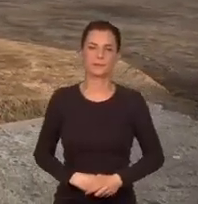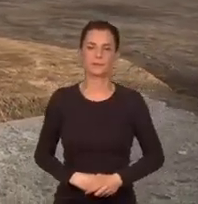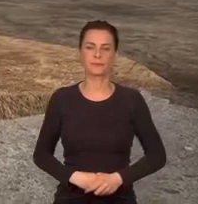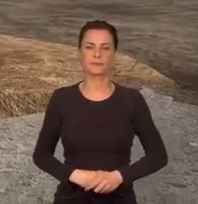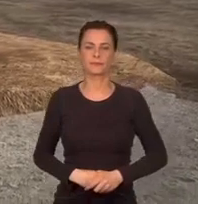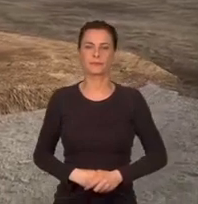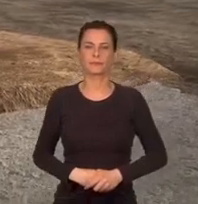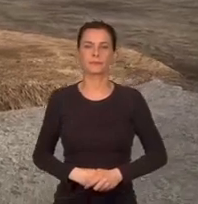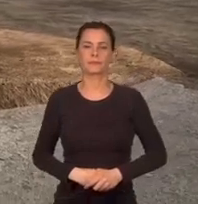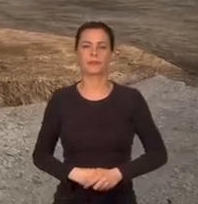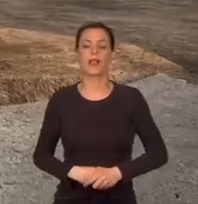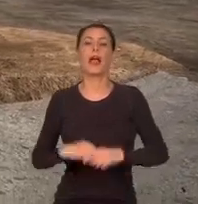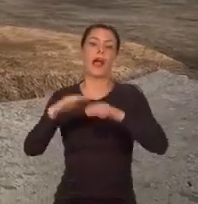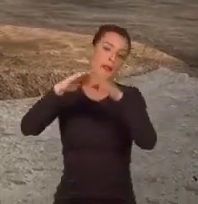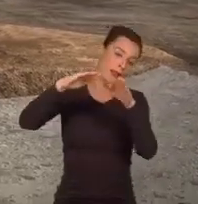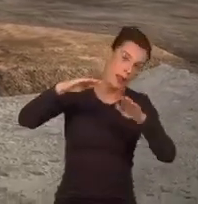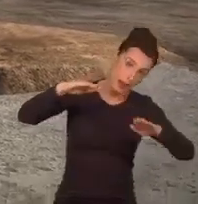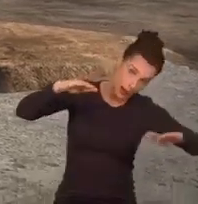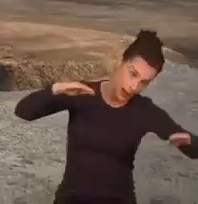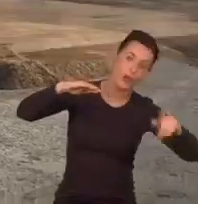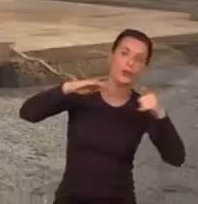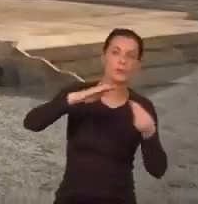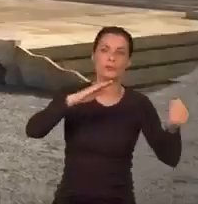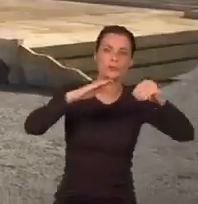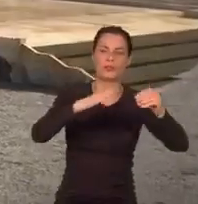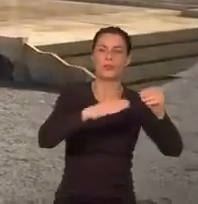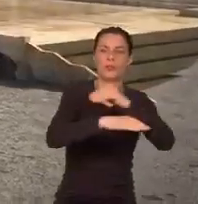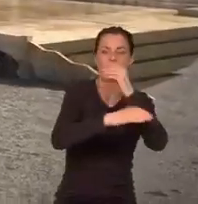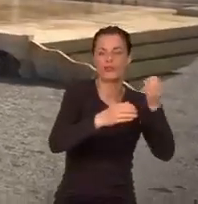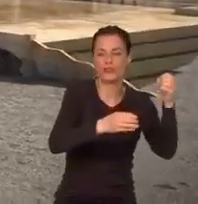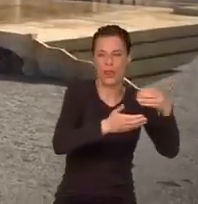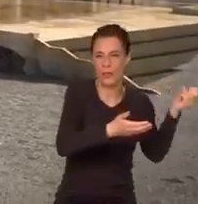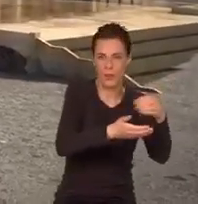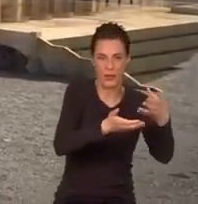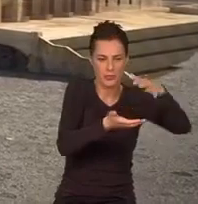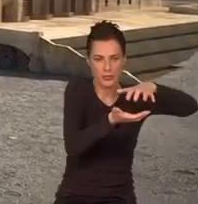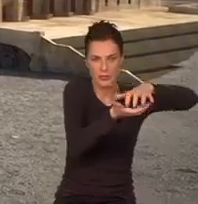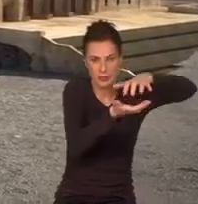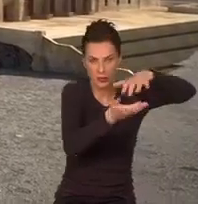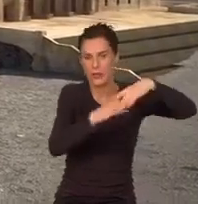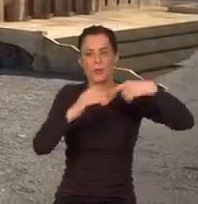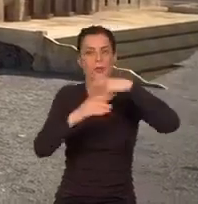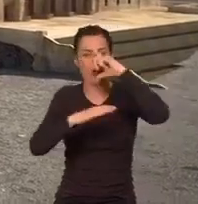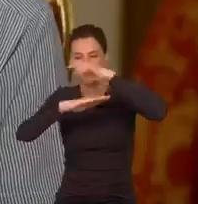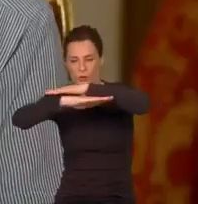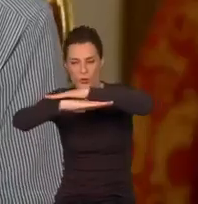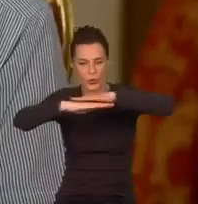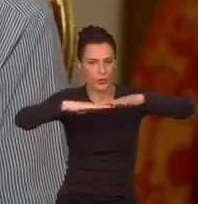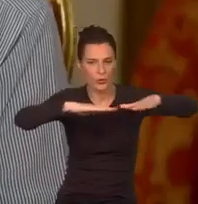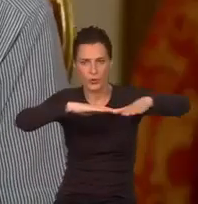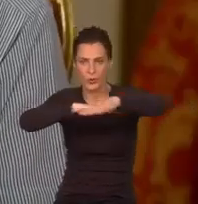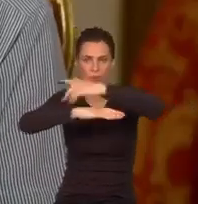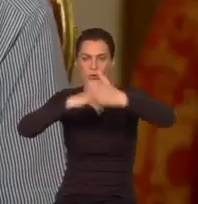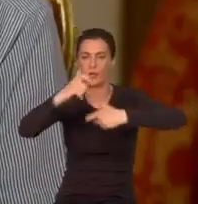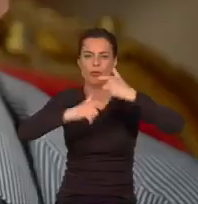Poniżej musieli stworzyć nasyp z siedmiometrowym murem oporowym, by powstało płaskowzgórze, na którym mieli zbudować